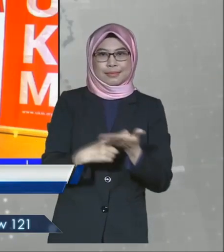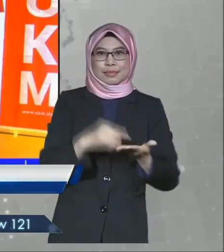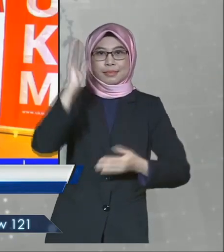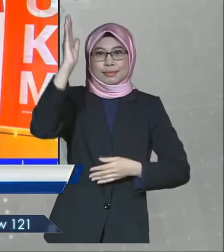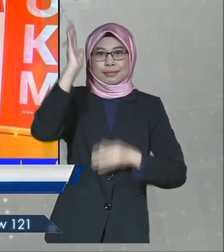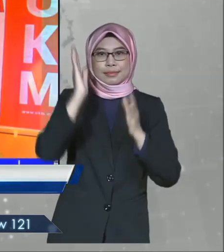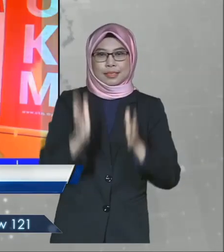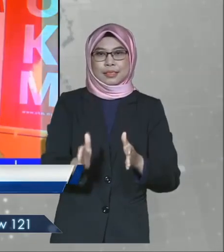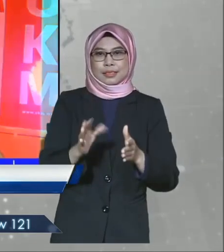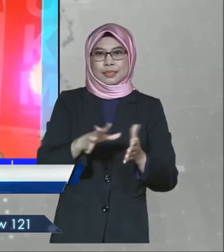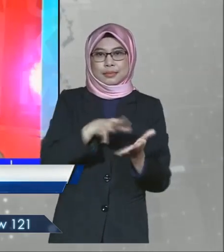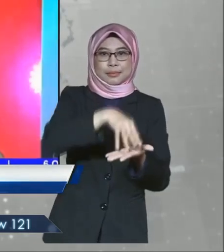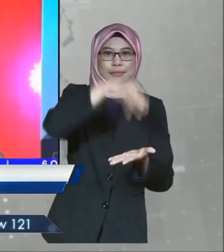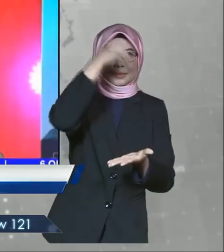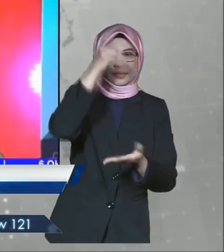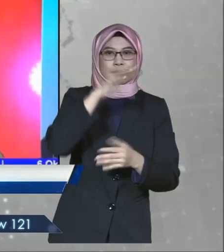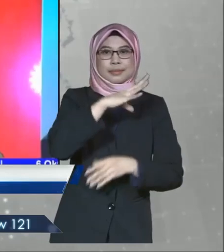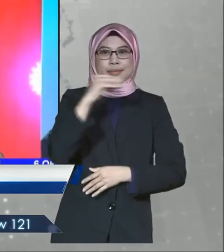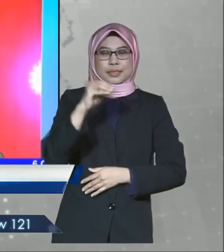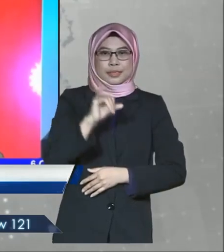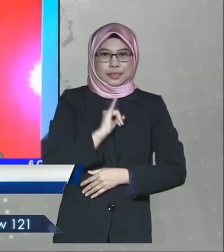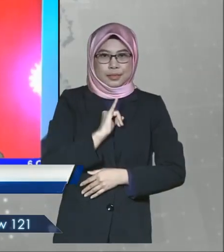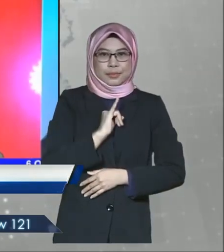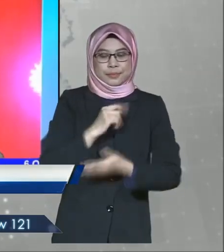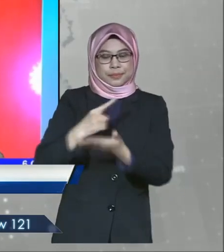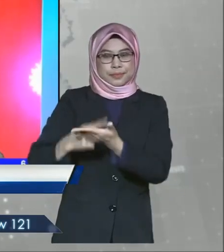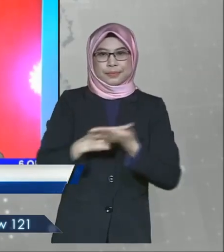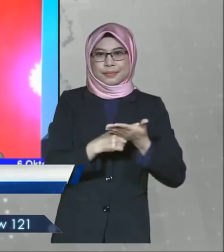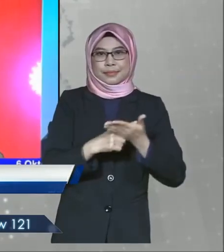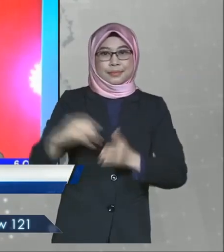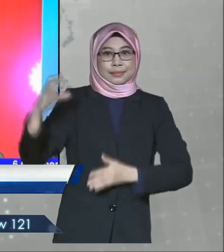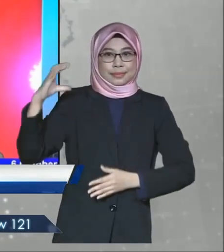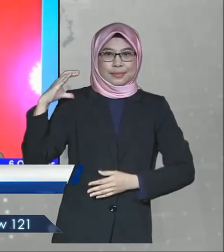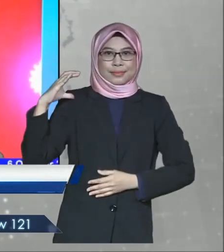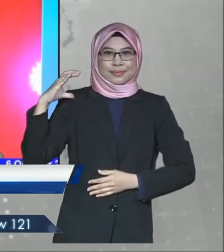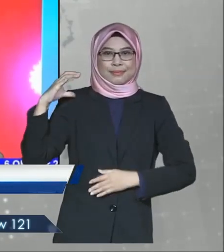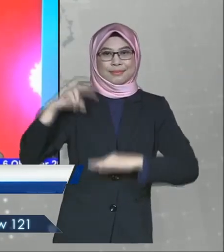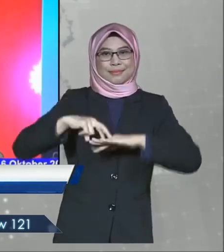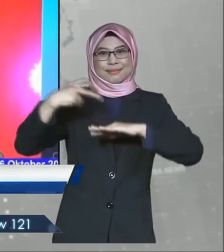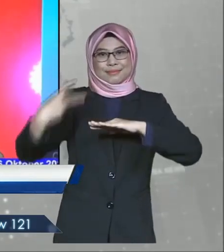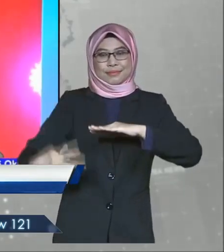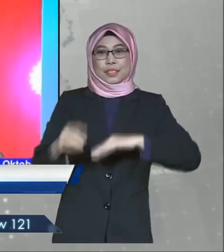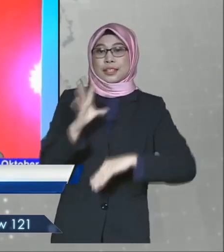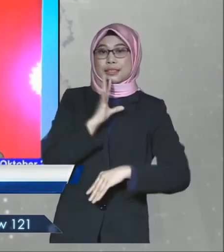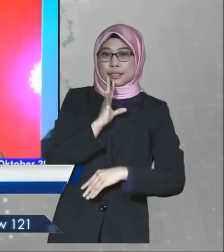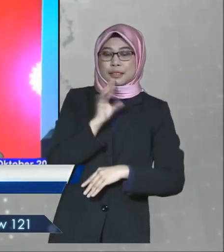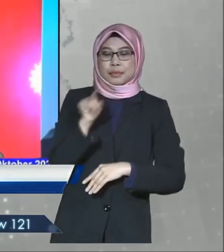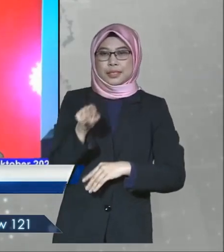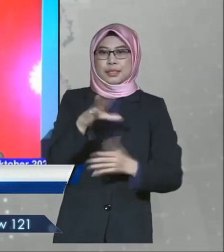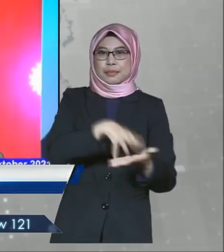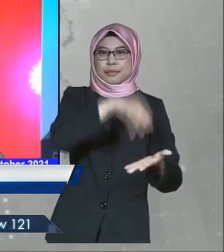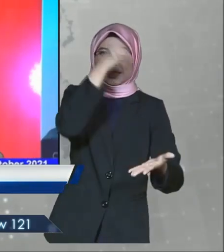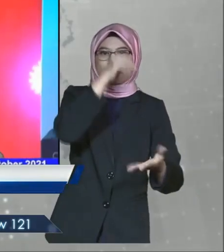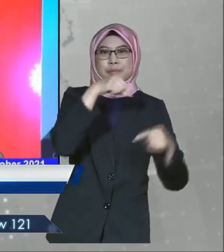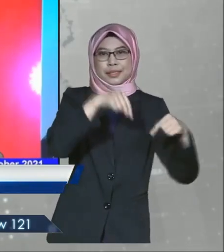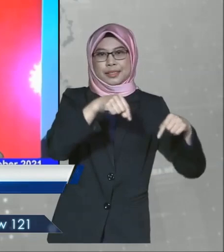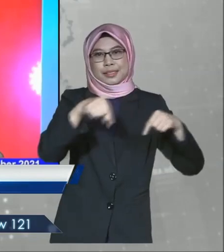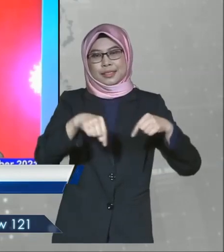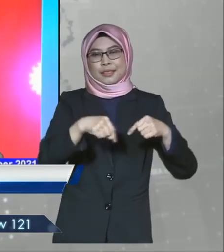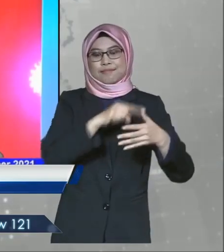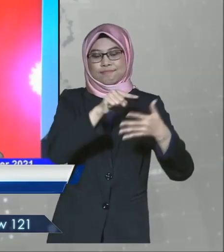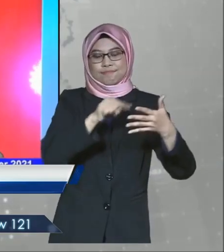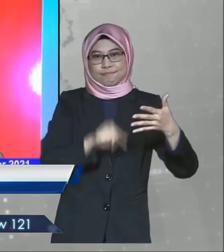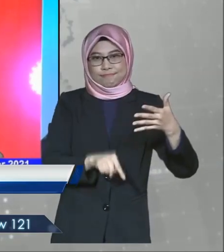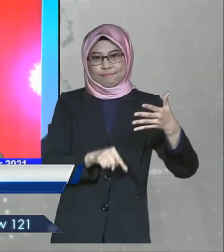tentang saya punya studies. And then saya akan bincang dengan jurulatis saya pula. And then saya akan cakap dengan dia ok ini study saya pada hari ini, ini, ini.